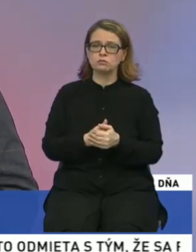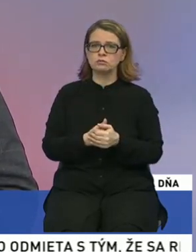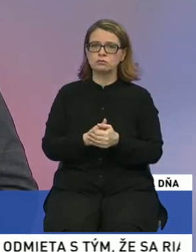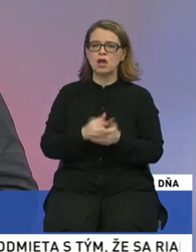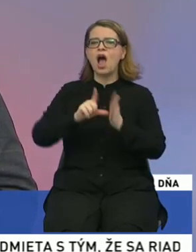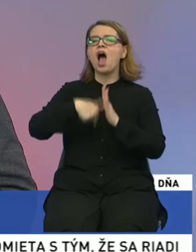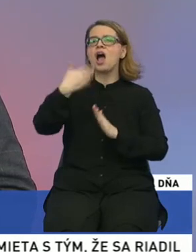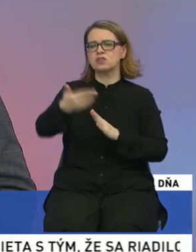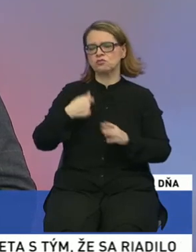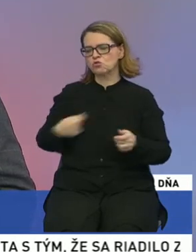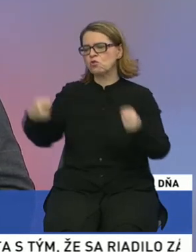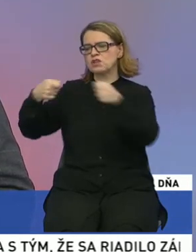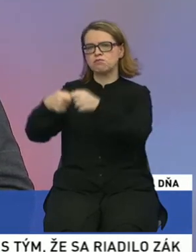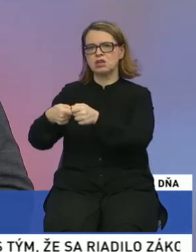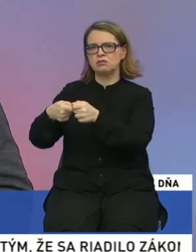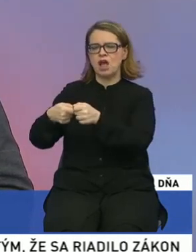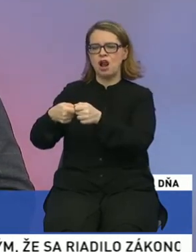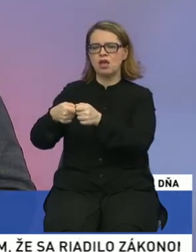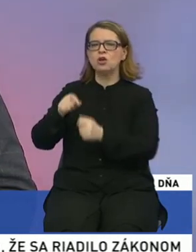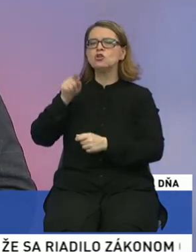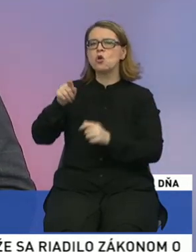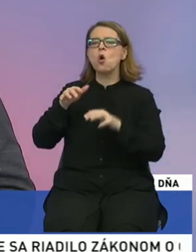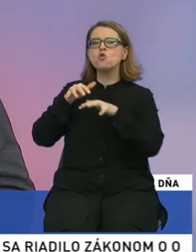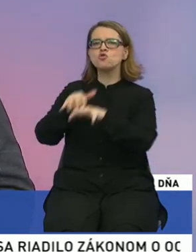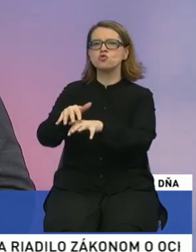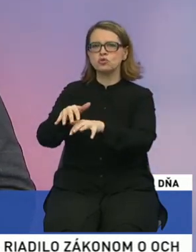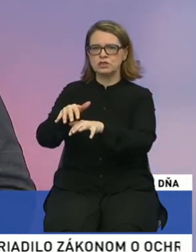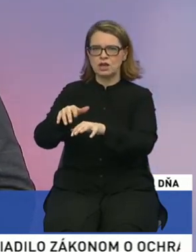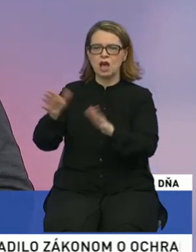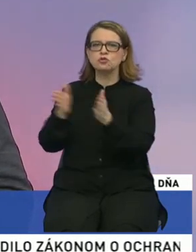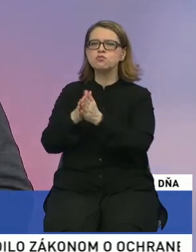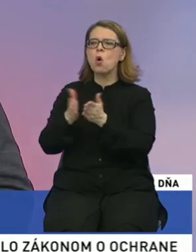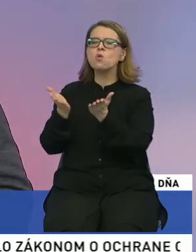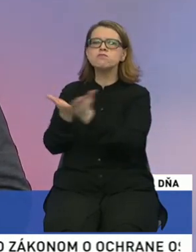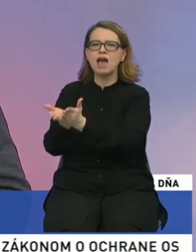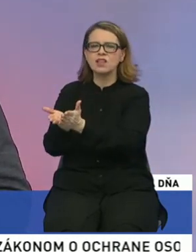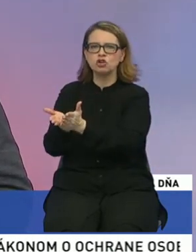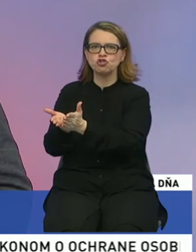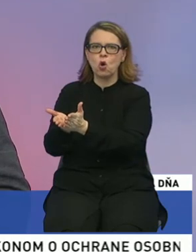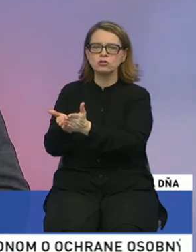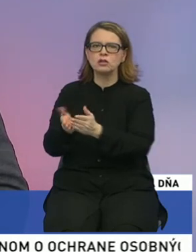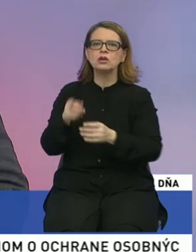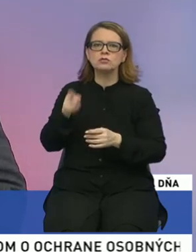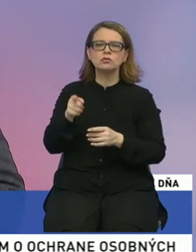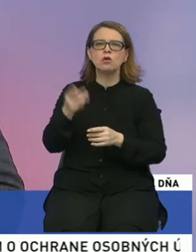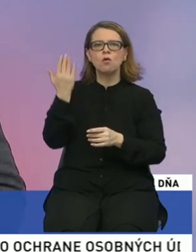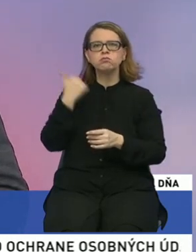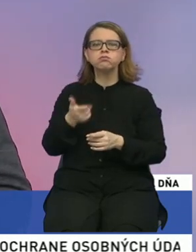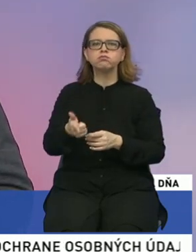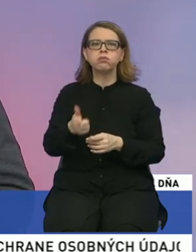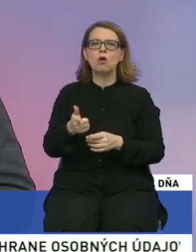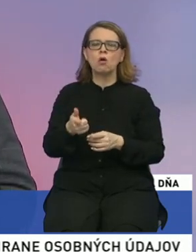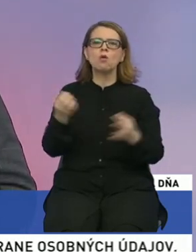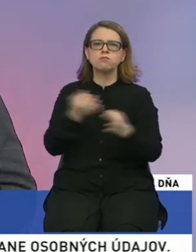neskôr som sa pridal až potom do hnutia Sefoga až spolupatričnosť, ktorá vznikla kvôli tomu, aby sme znova